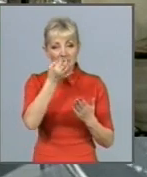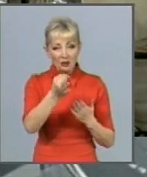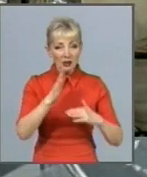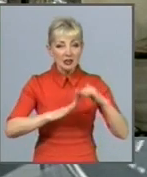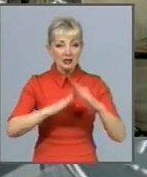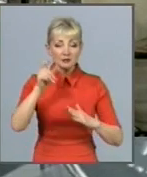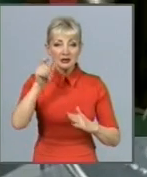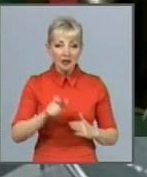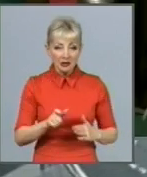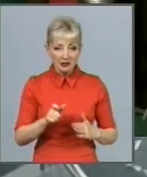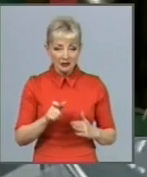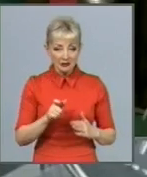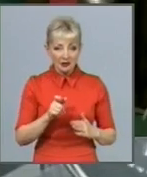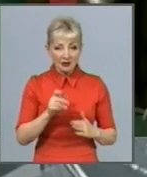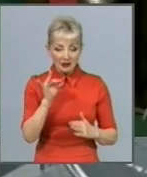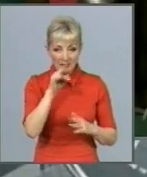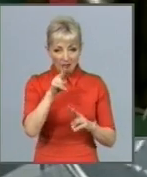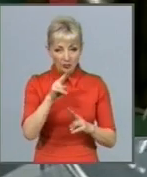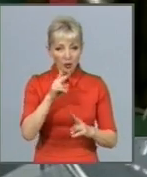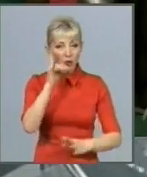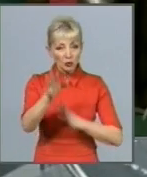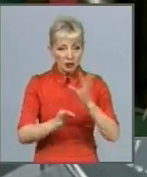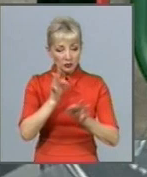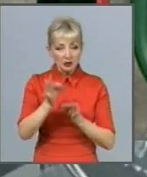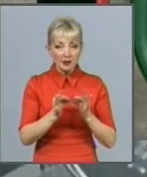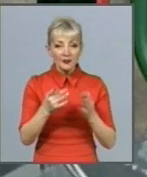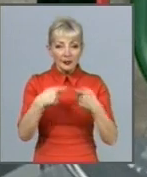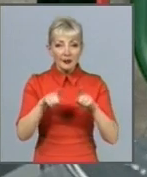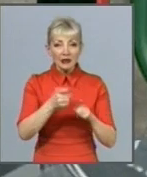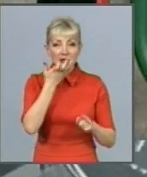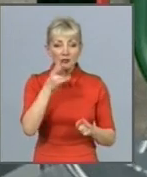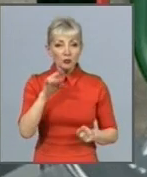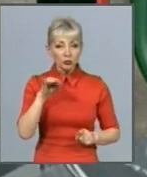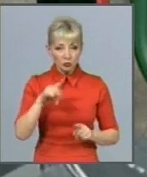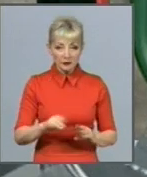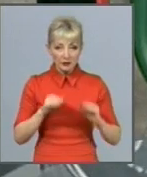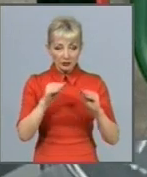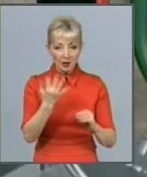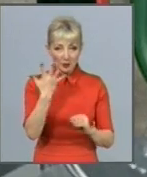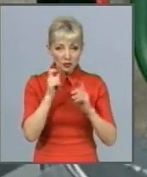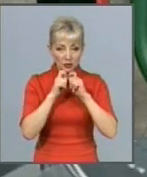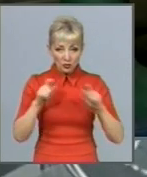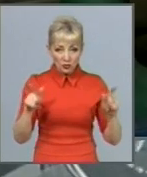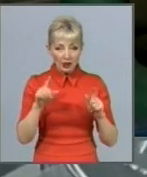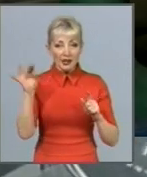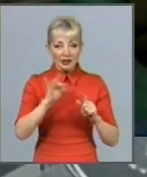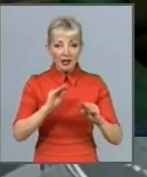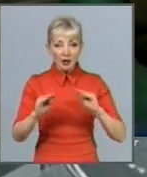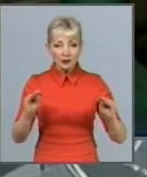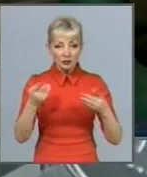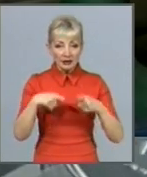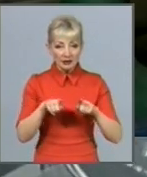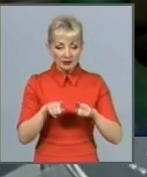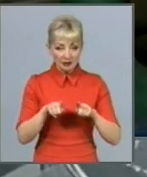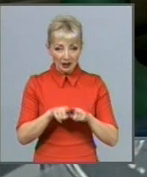цілодобовий зв'язок. На даний час подібні теплові пункти встановлені в п'ятьох школах. Та облаштовувати такими приладами будуть не лише